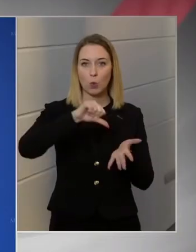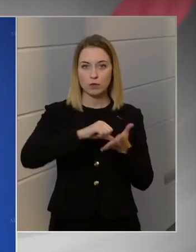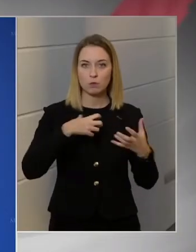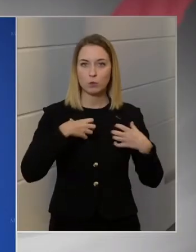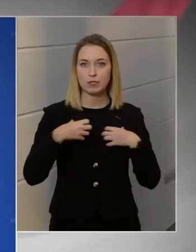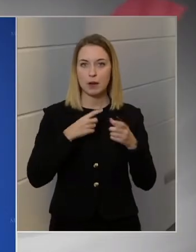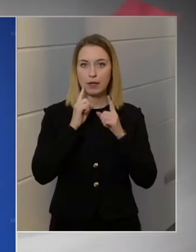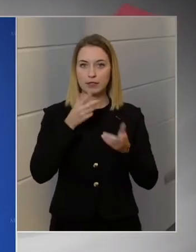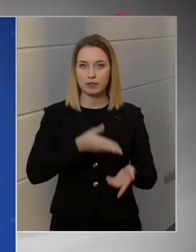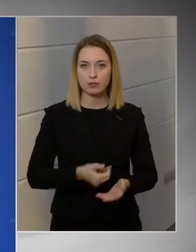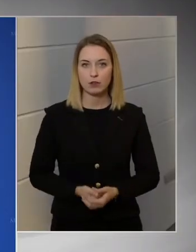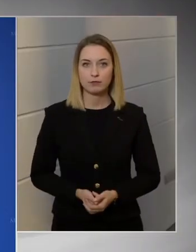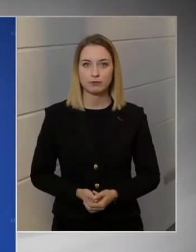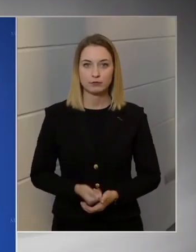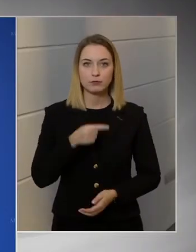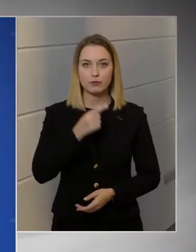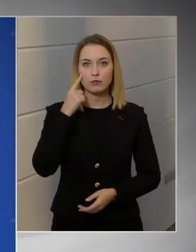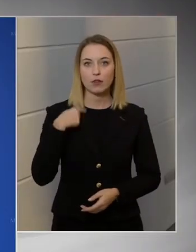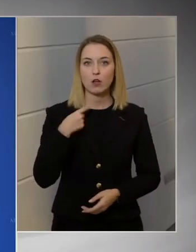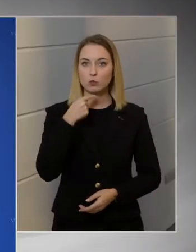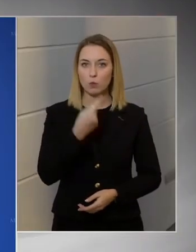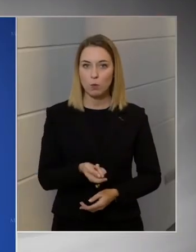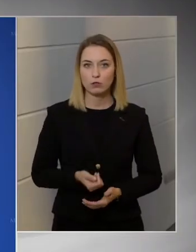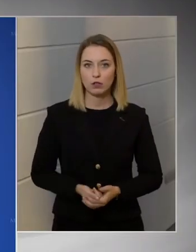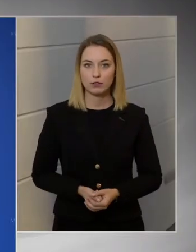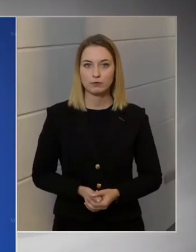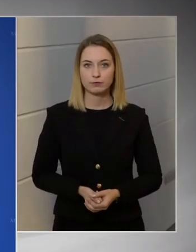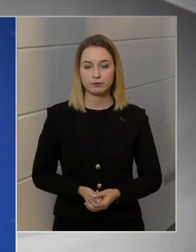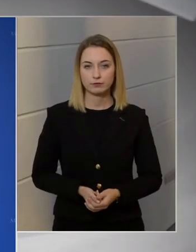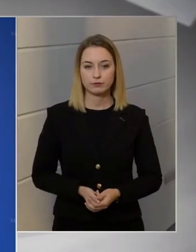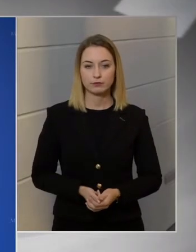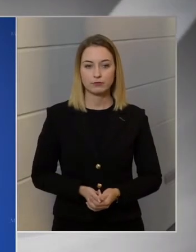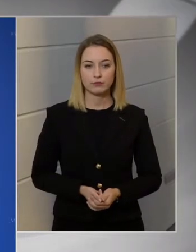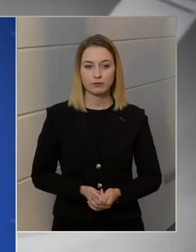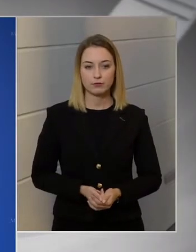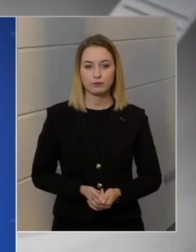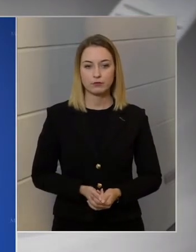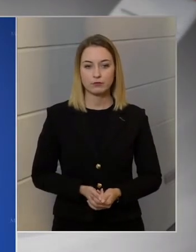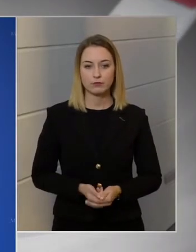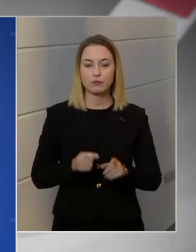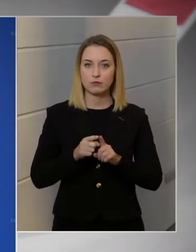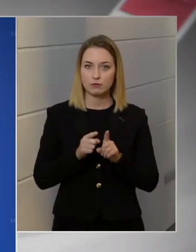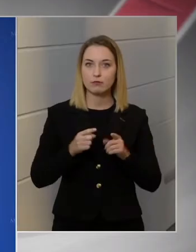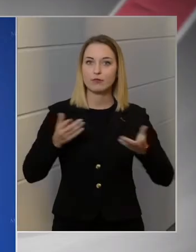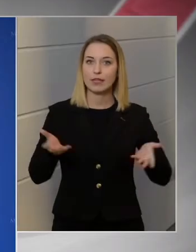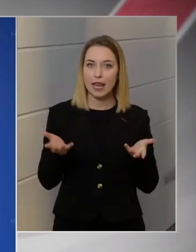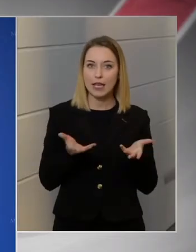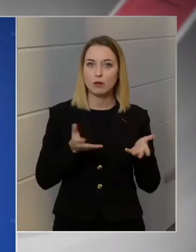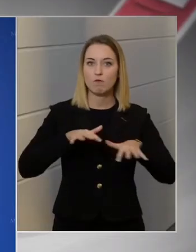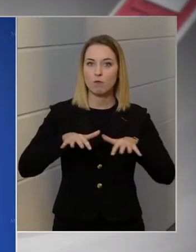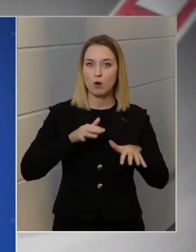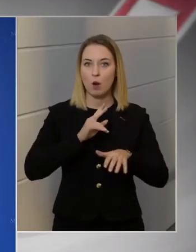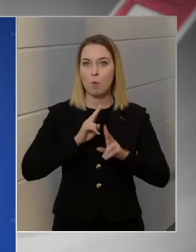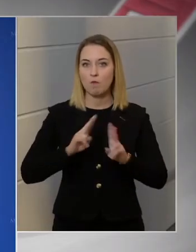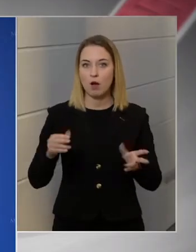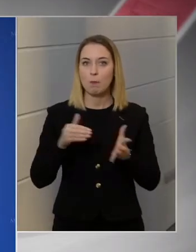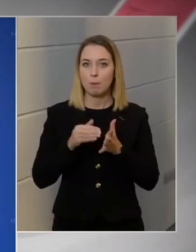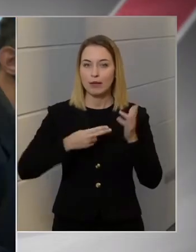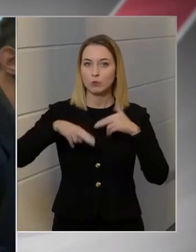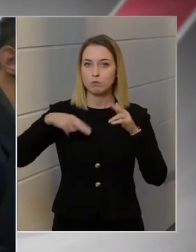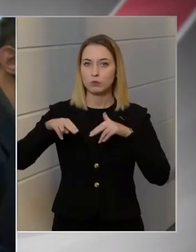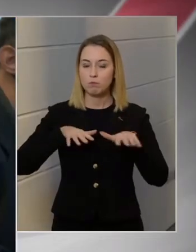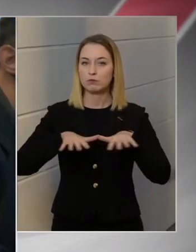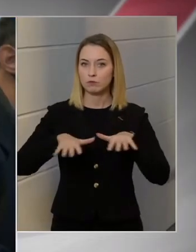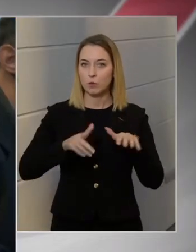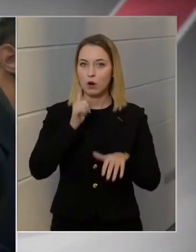szerepet játszani. Úgyhogy azt tudom mondani, hogy élénk forgalom van és még élénkabb forgalom lesz a Sejem úton.